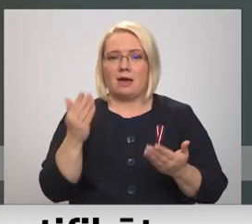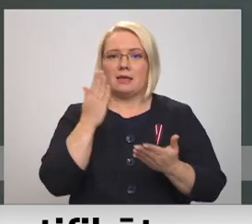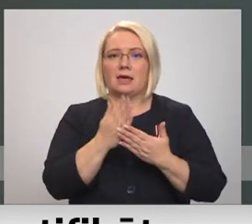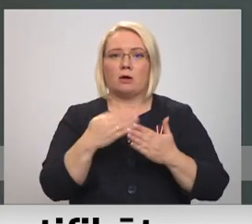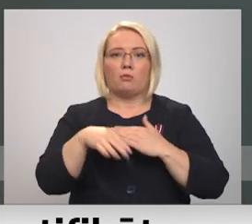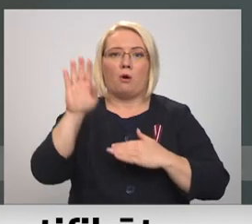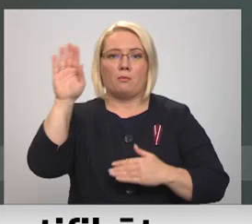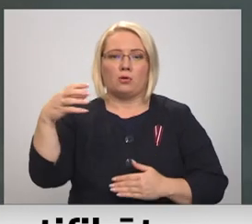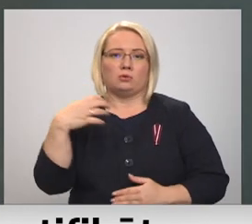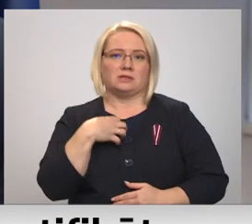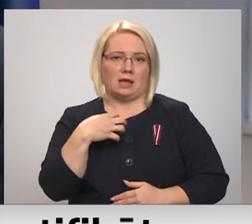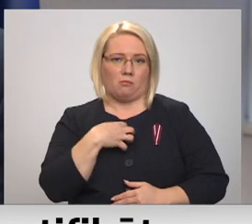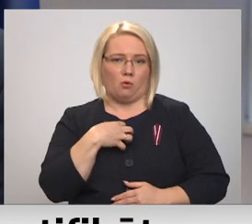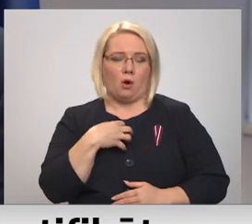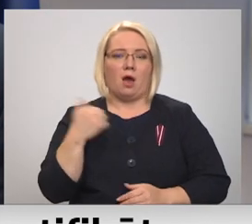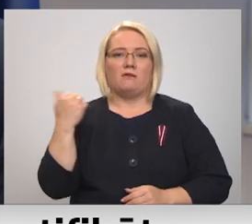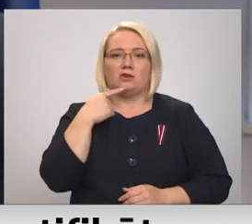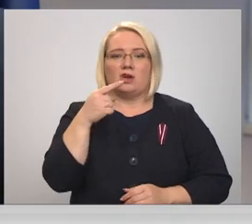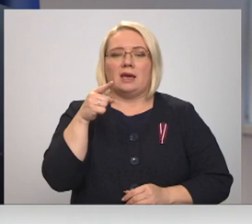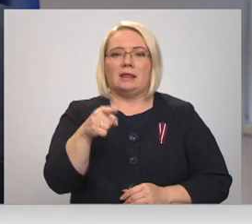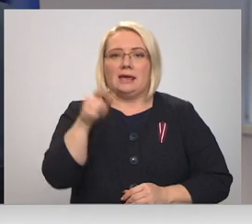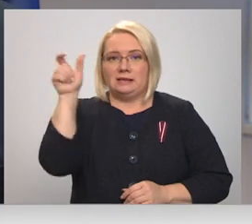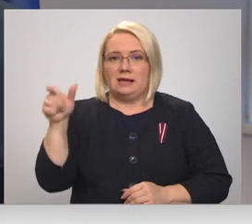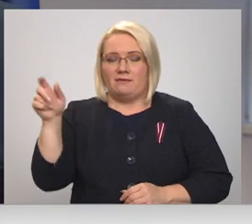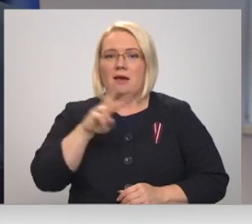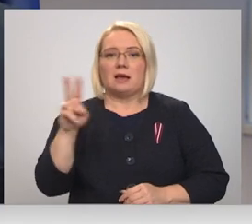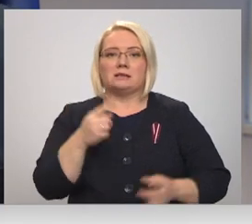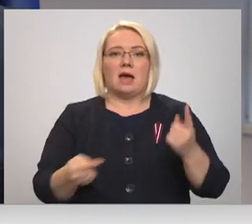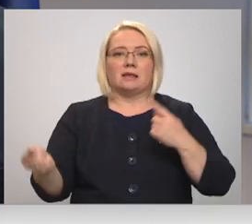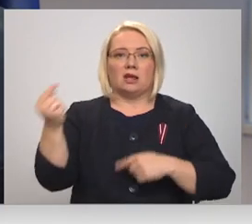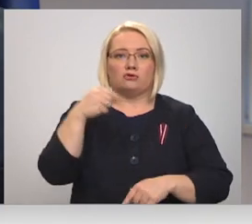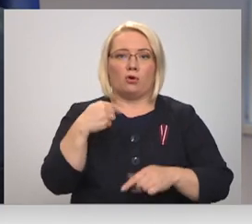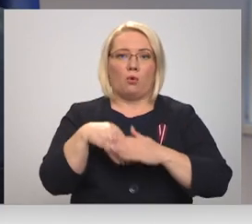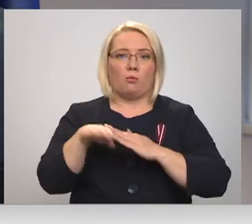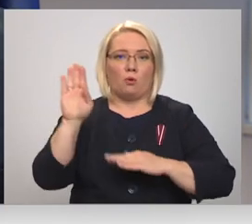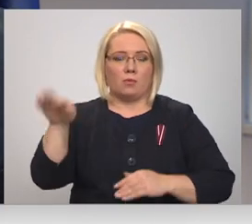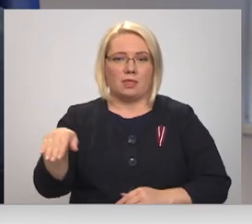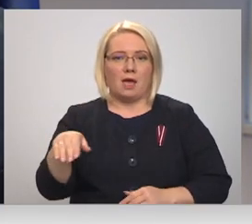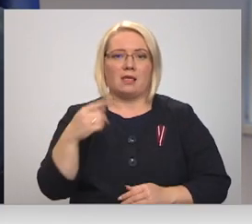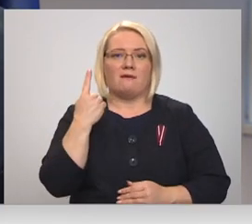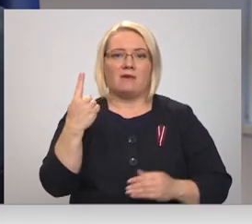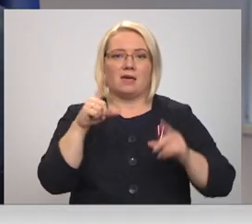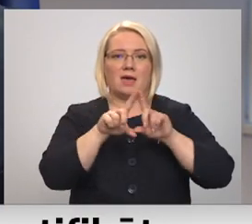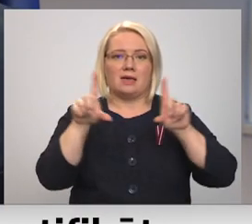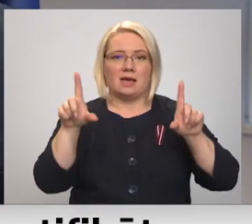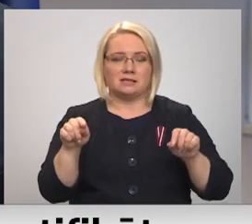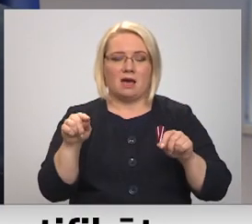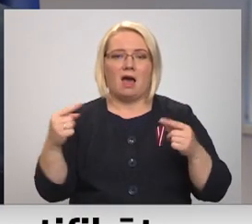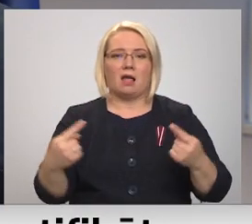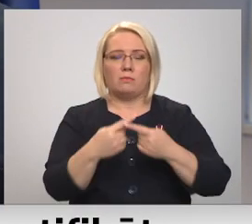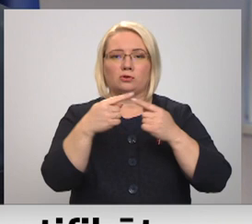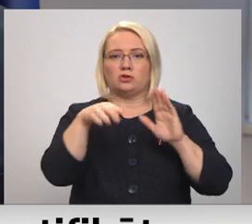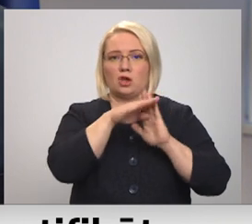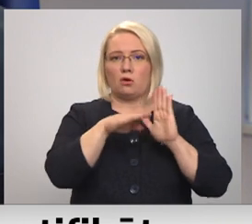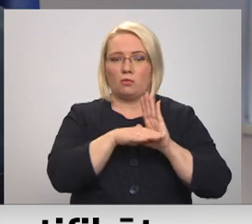promvūtnē slimo. Tie cilvēki, kuriem atgriežoties no promvūtnes, viena iespēja šobrīd atbilstoši esošajiem regulējumam